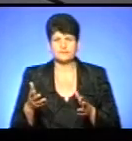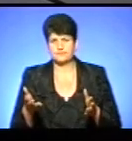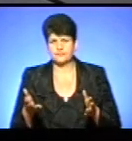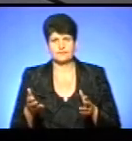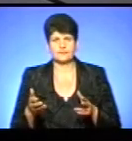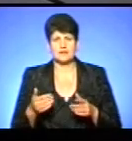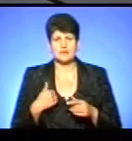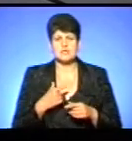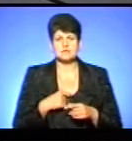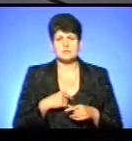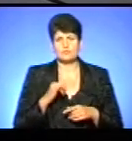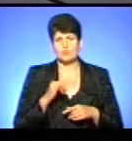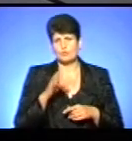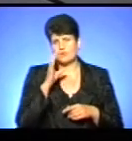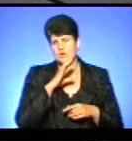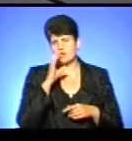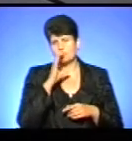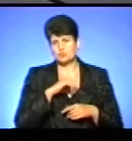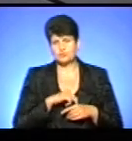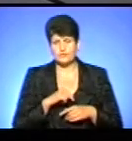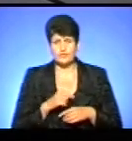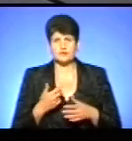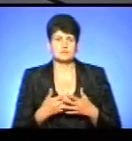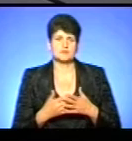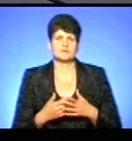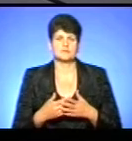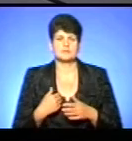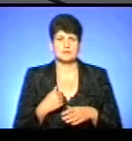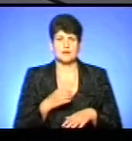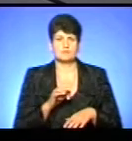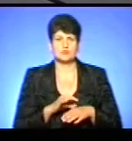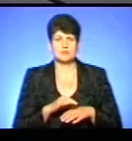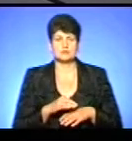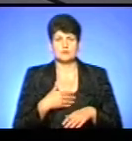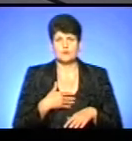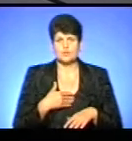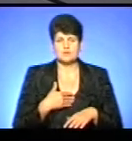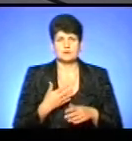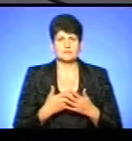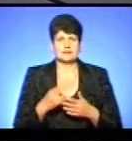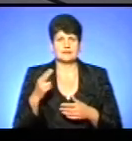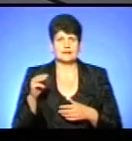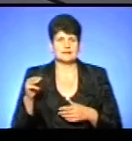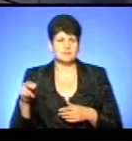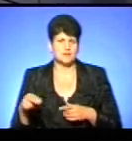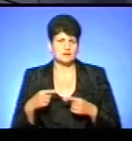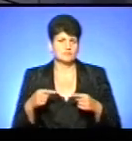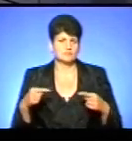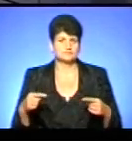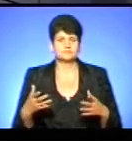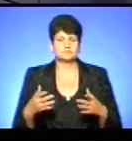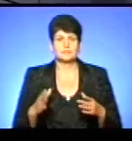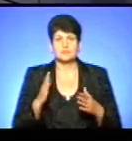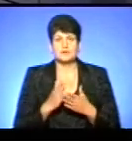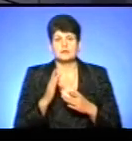Або я себе погано почуваю, мені погано. Або, наприклад, в мене болі за грудиною, чи ДТП, чи інші. Тобто мають бути чітко